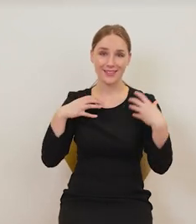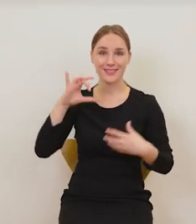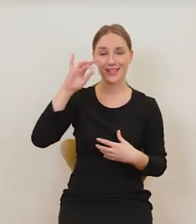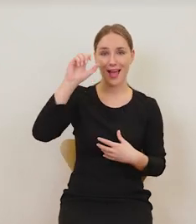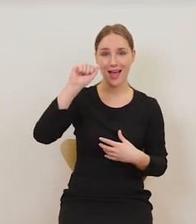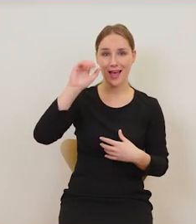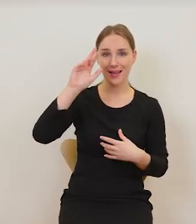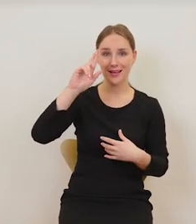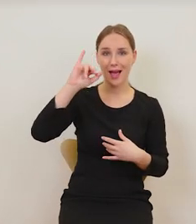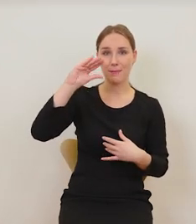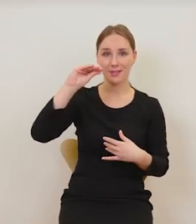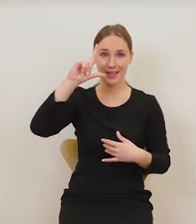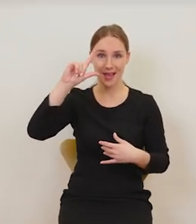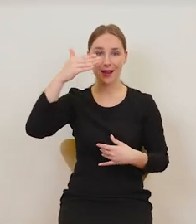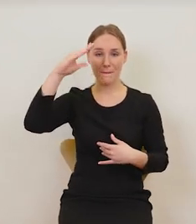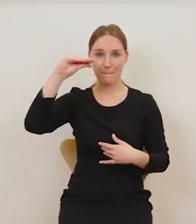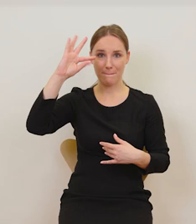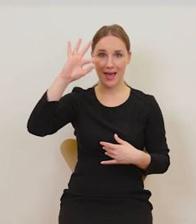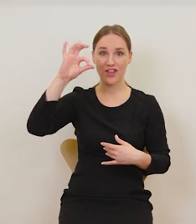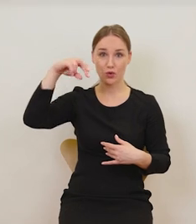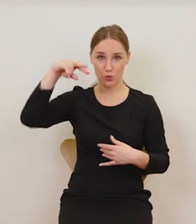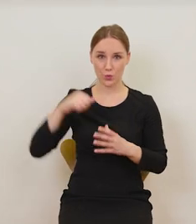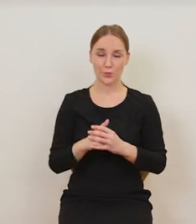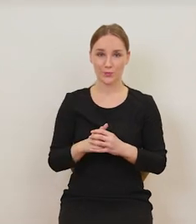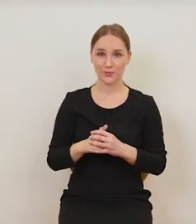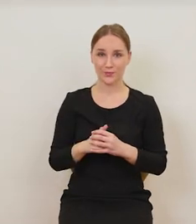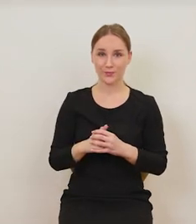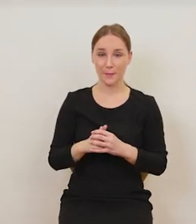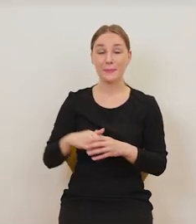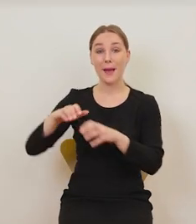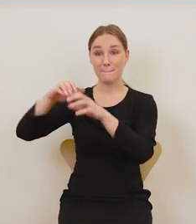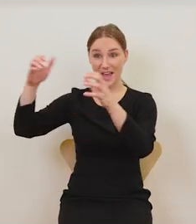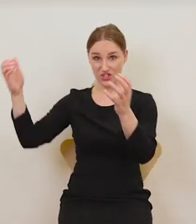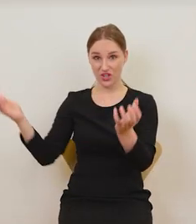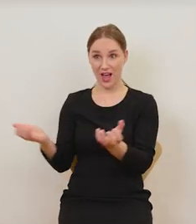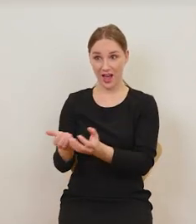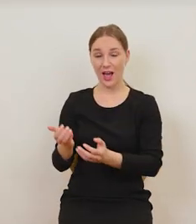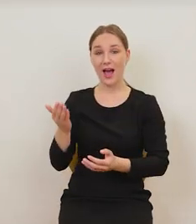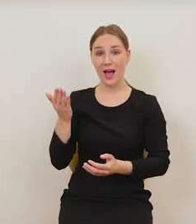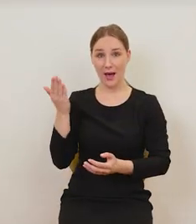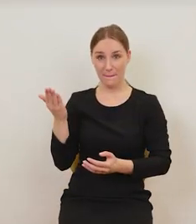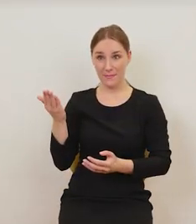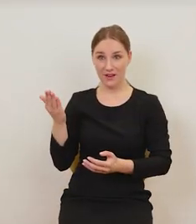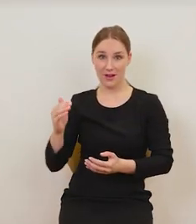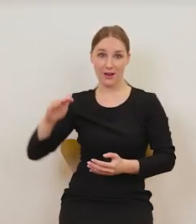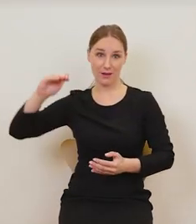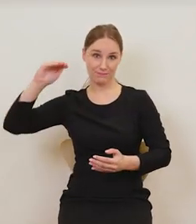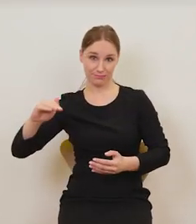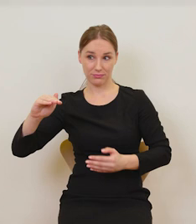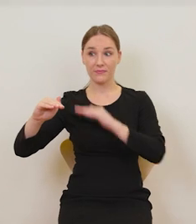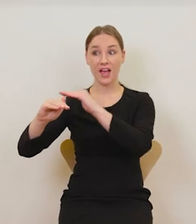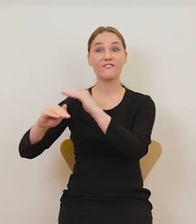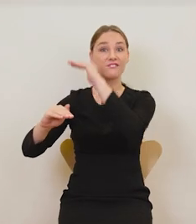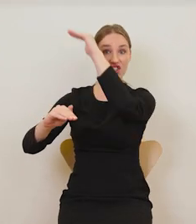Nad tą beczką i nad ręką, prawą ręką tego człowieka,